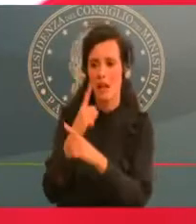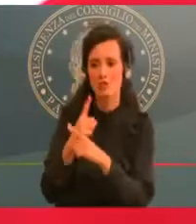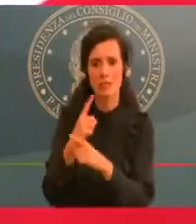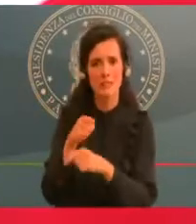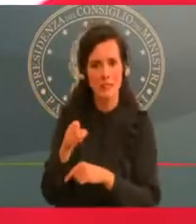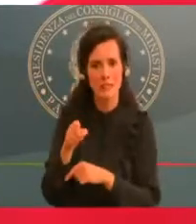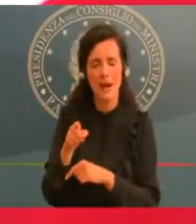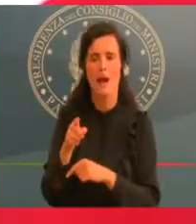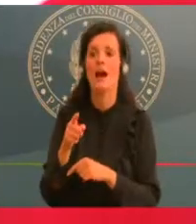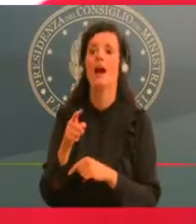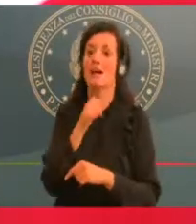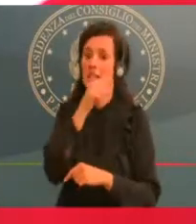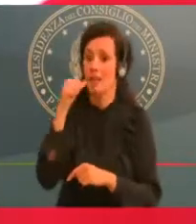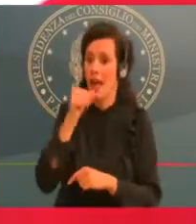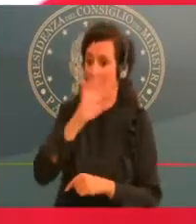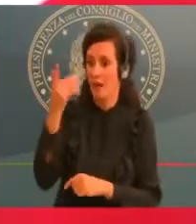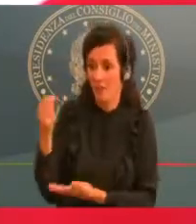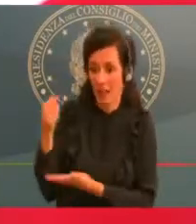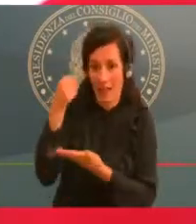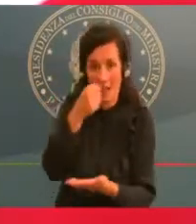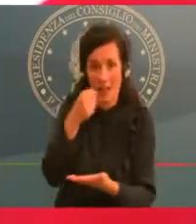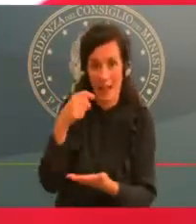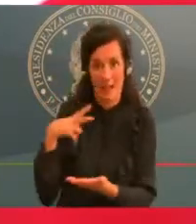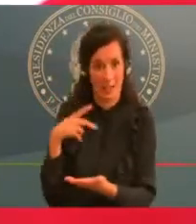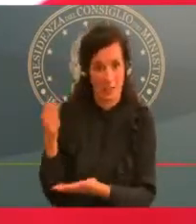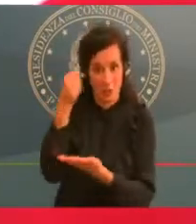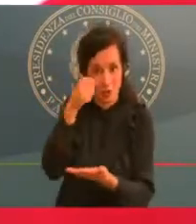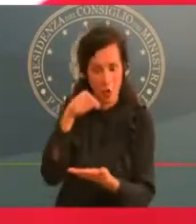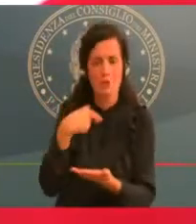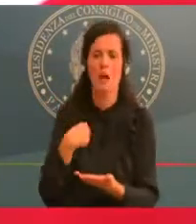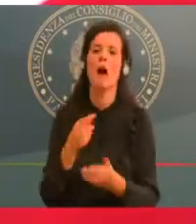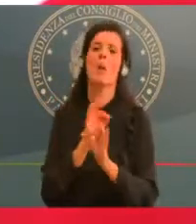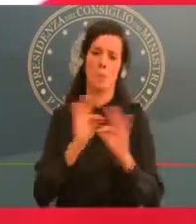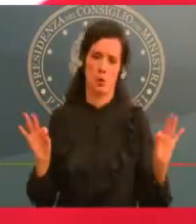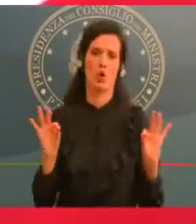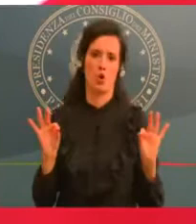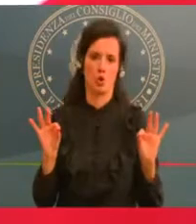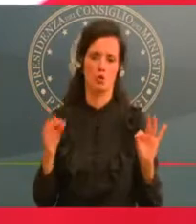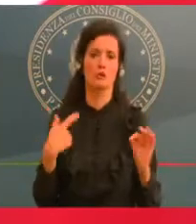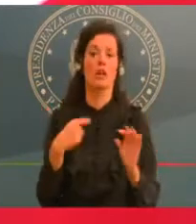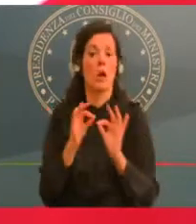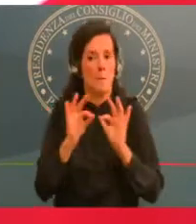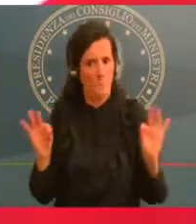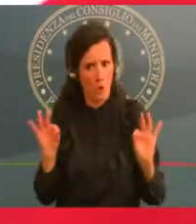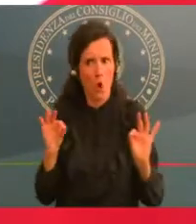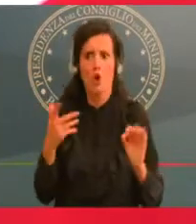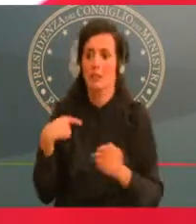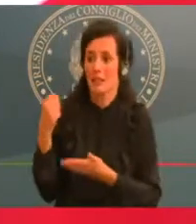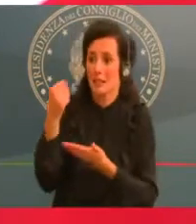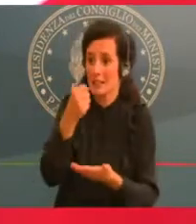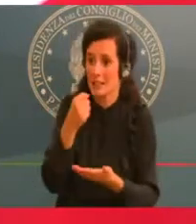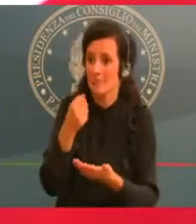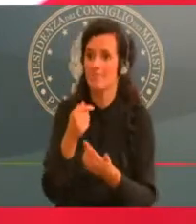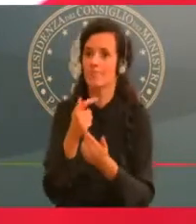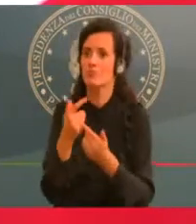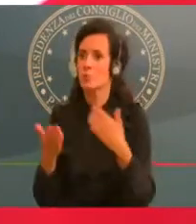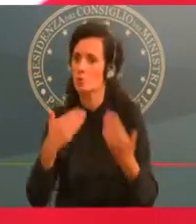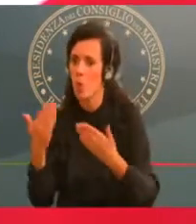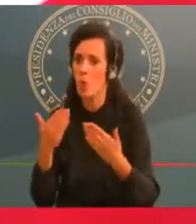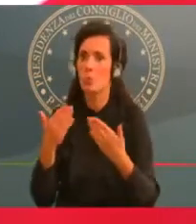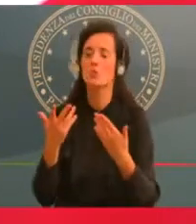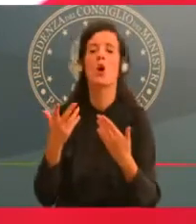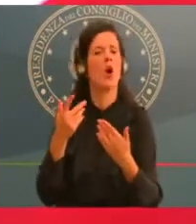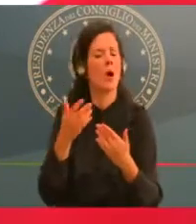immediatamente, ma se del caso anche a presentarci in Parlamento con grande senso di responsabilità